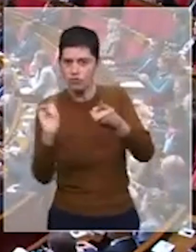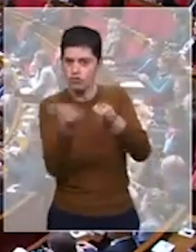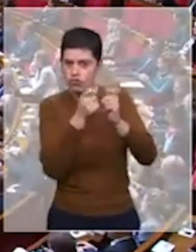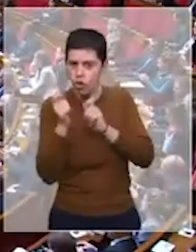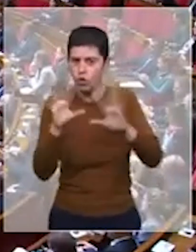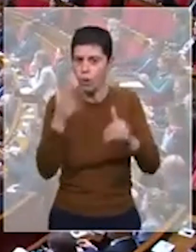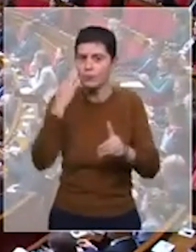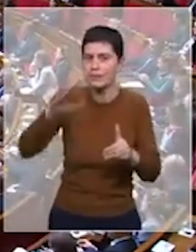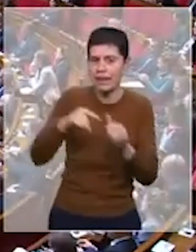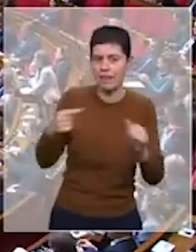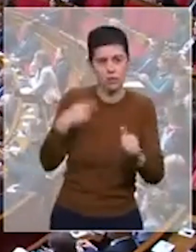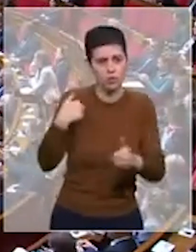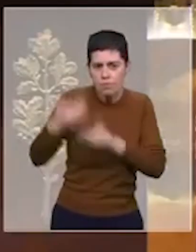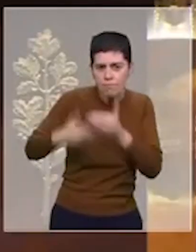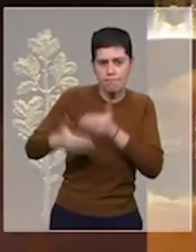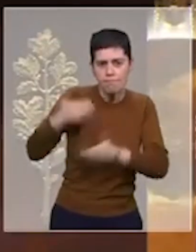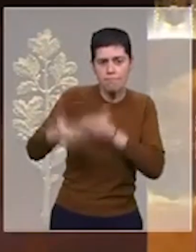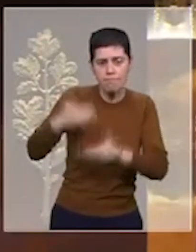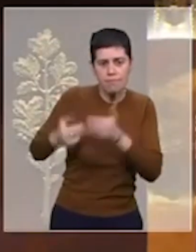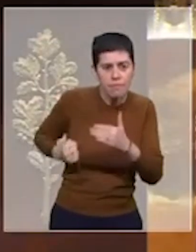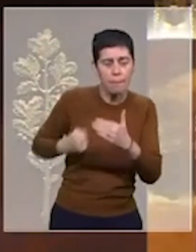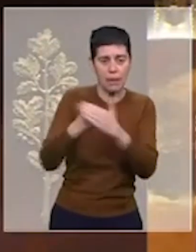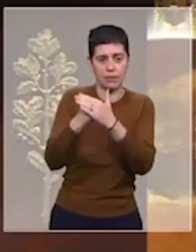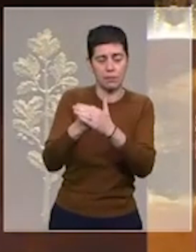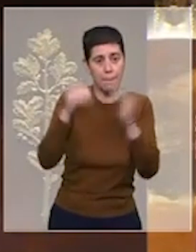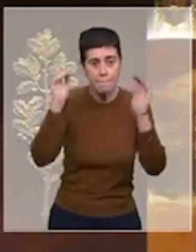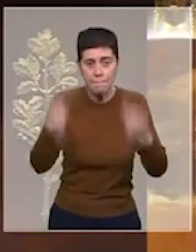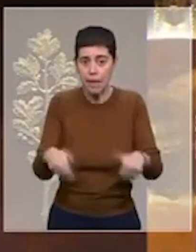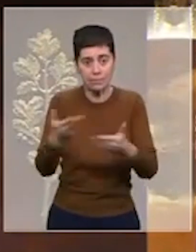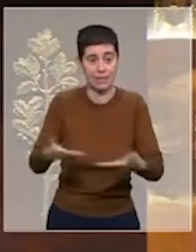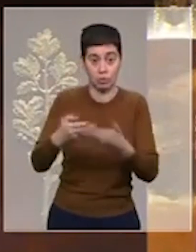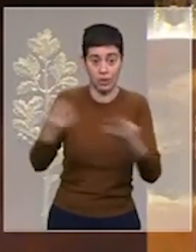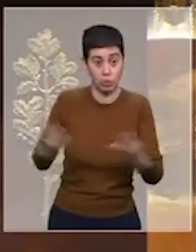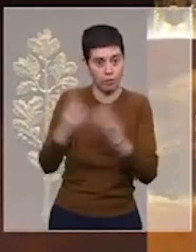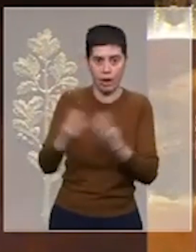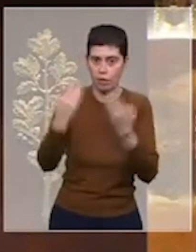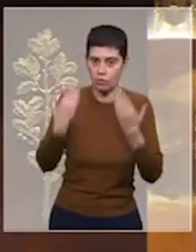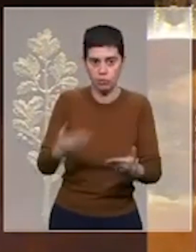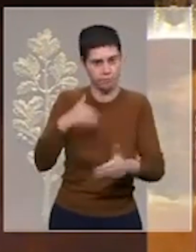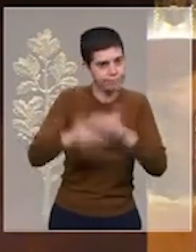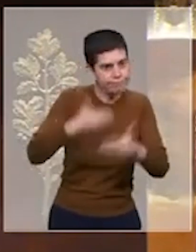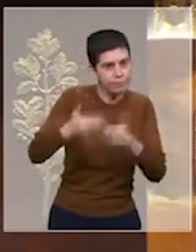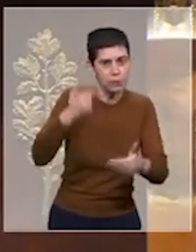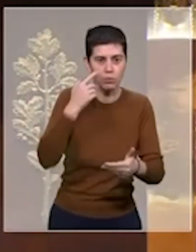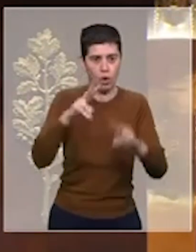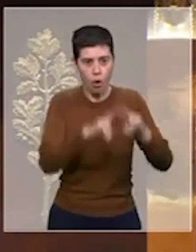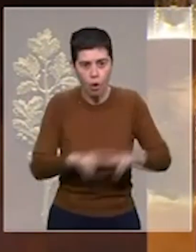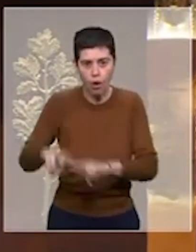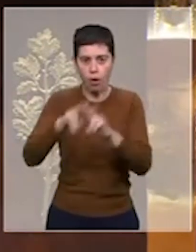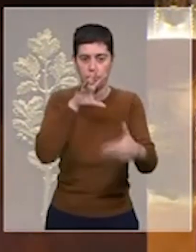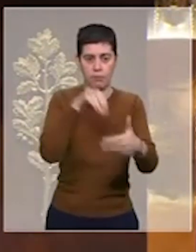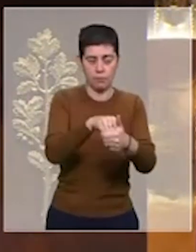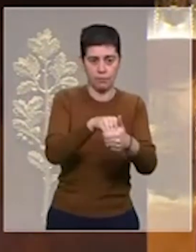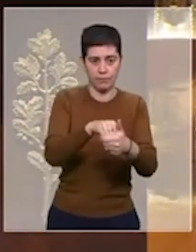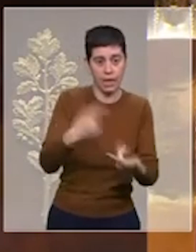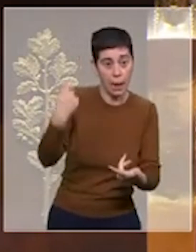le faire. Nous avançons le plus vite possible, même dans les conditions de la guerre. Je voudrais souligner que le président de l